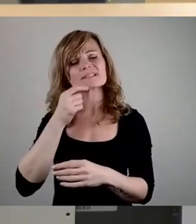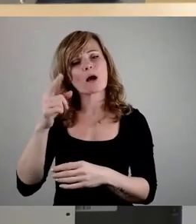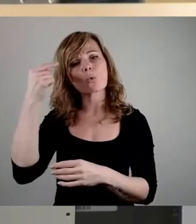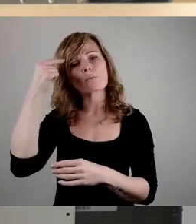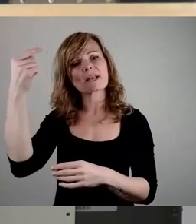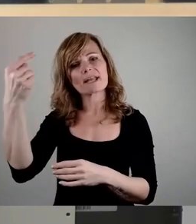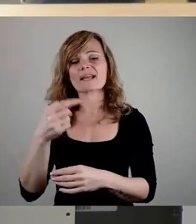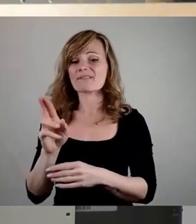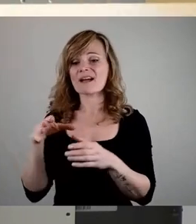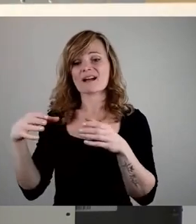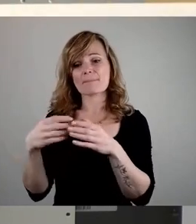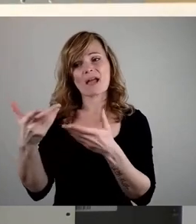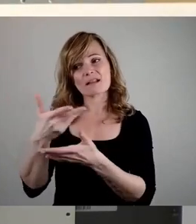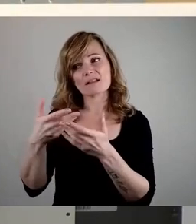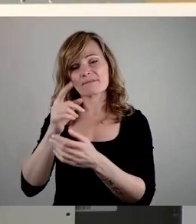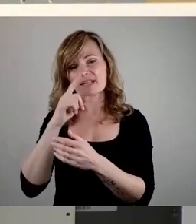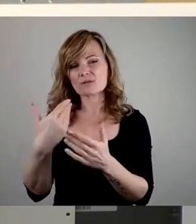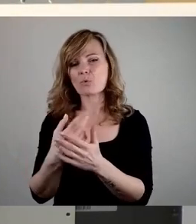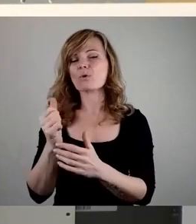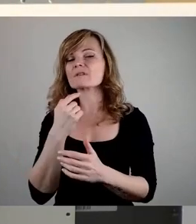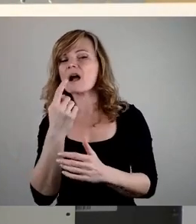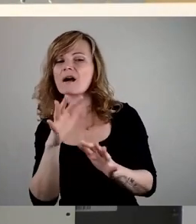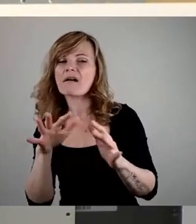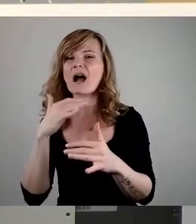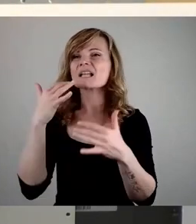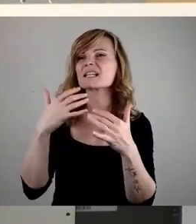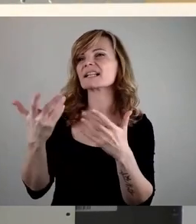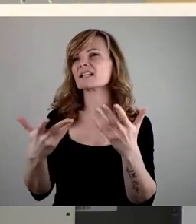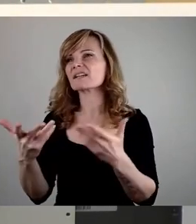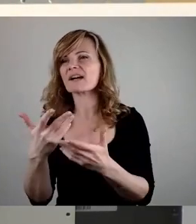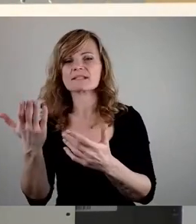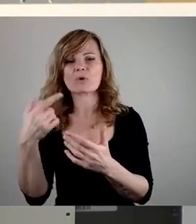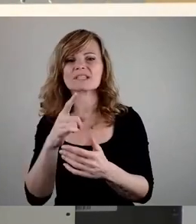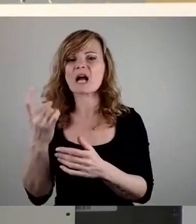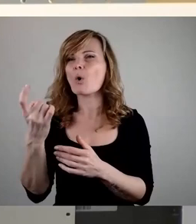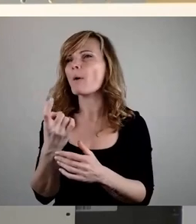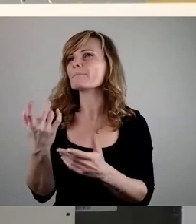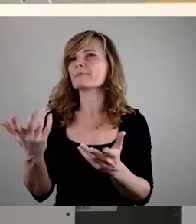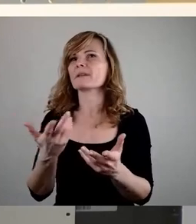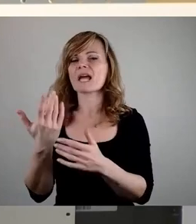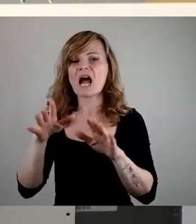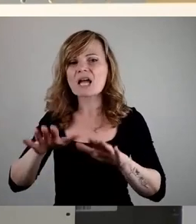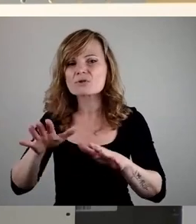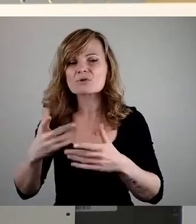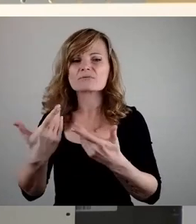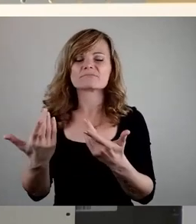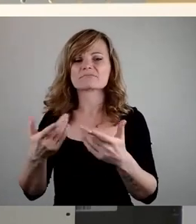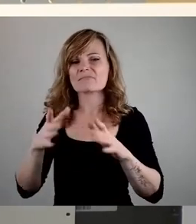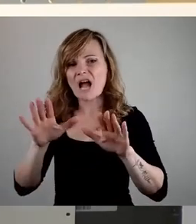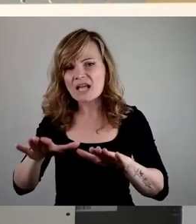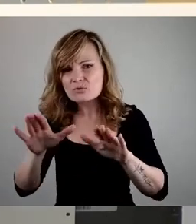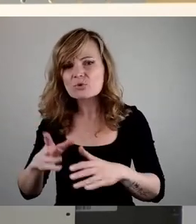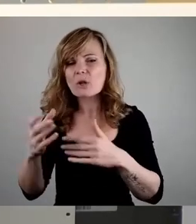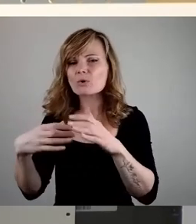sich hier gemein machen, wenn Sie solche Andeutungen, Sie erzählen irgendwas von, da kommt eine Asylunterkunft für gerade mal 80